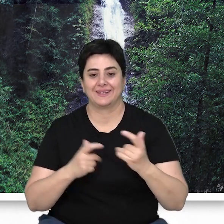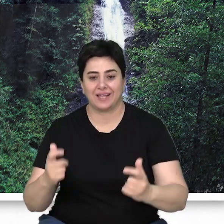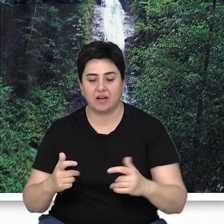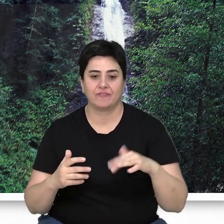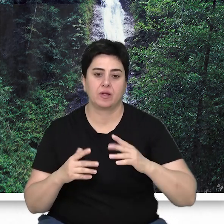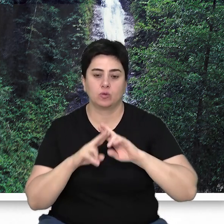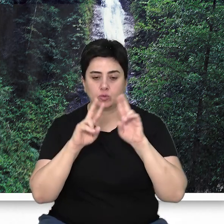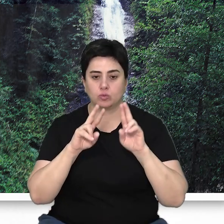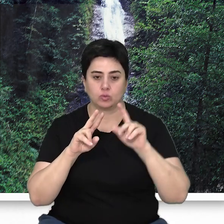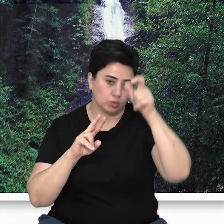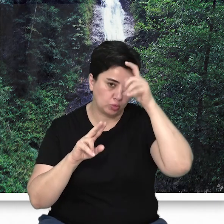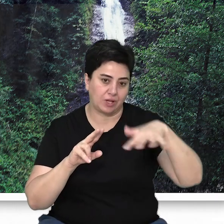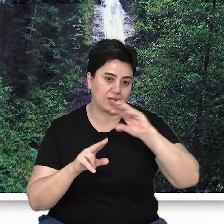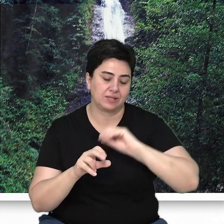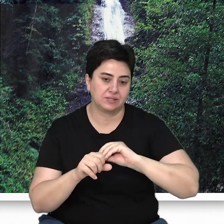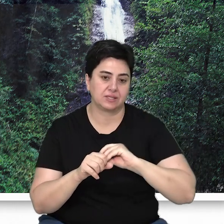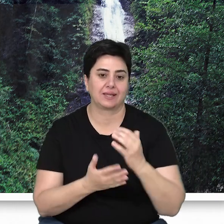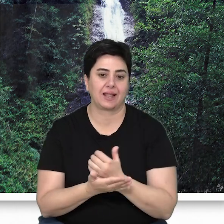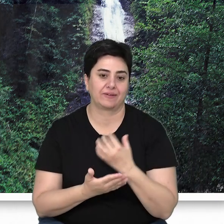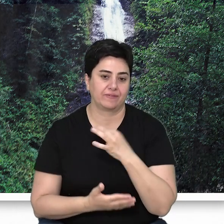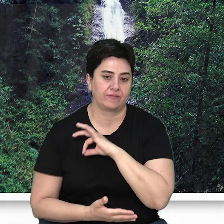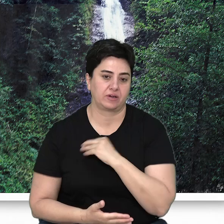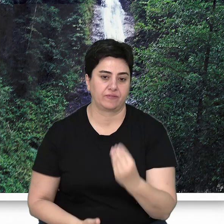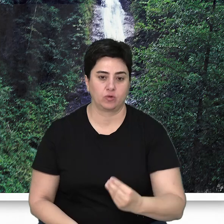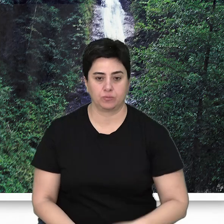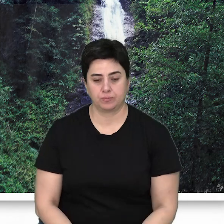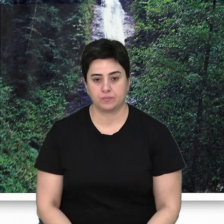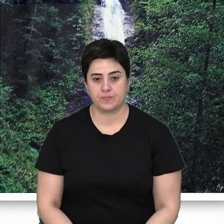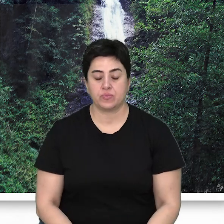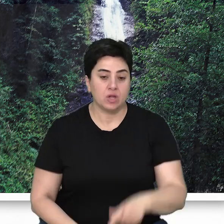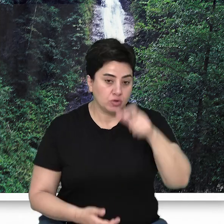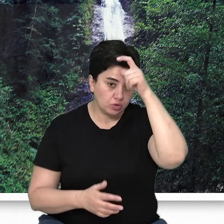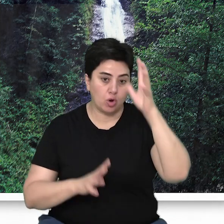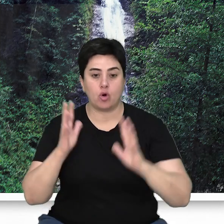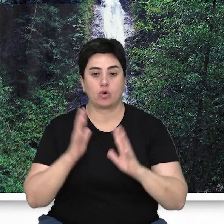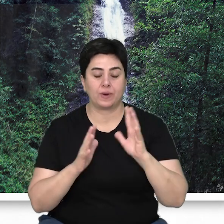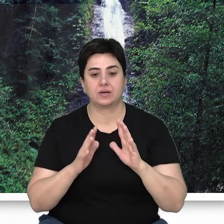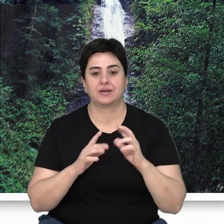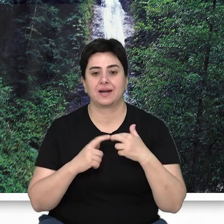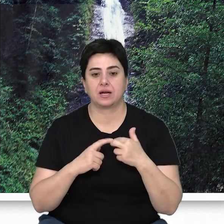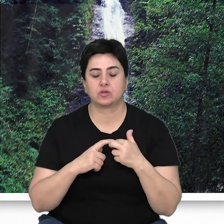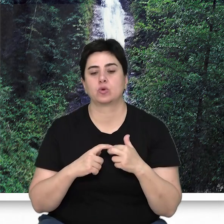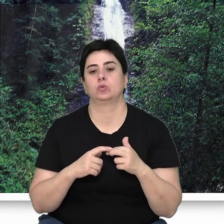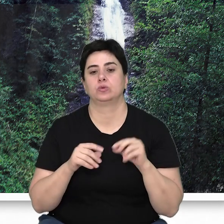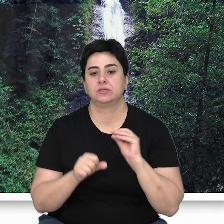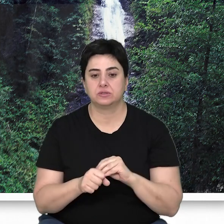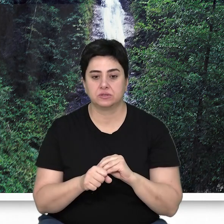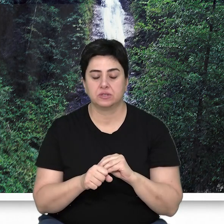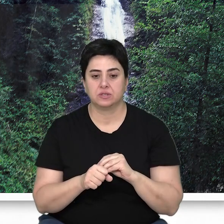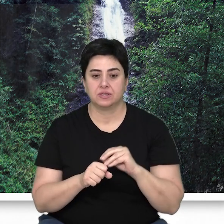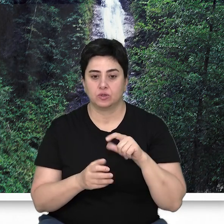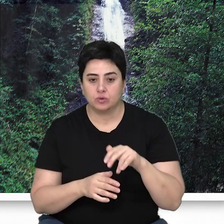hem de ulusal düzeyde önemli bir gelir kaynağı. Türkiye ormanlarının rekreasyonel potansiyeli,